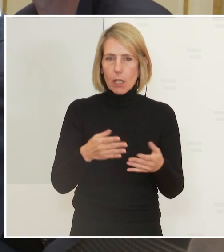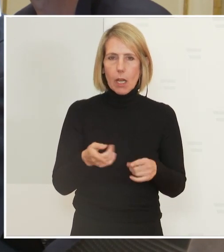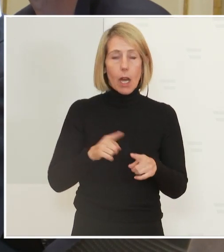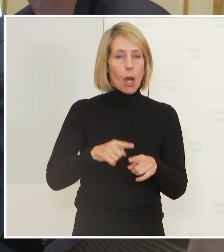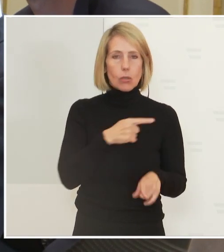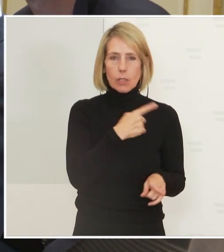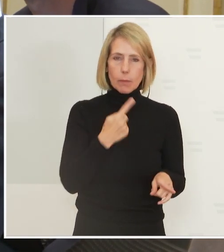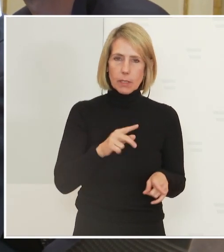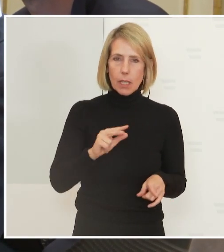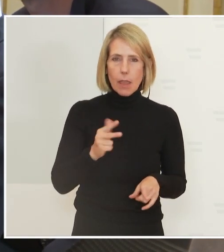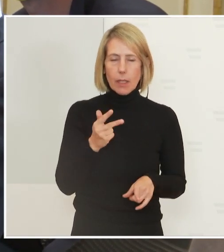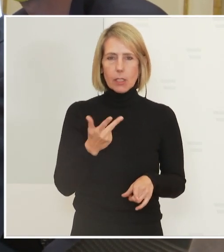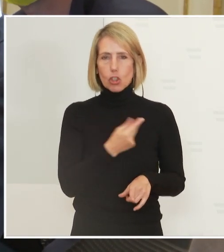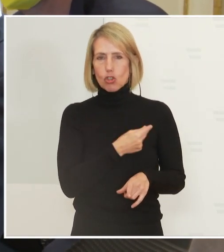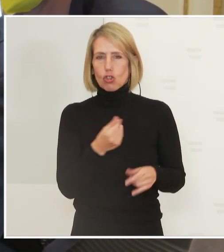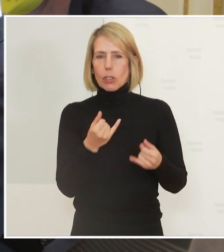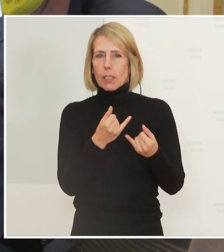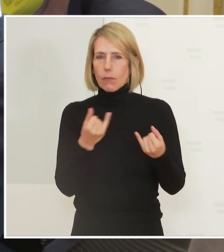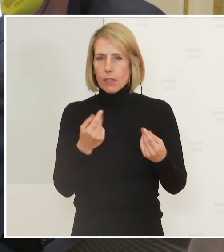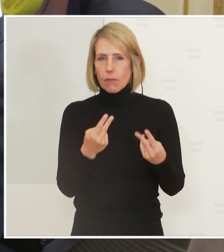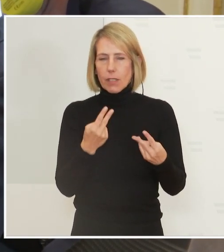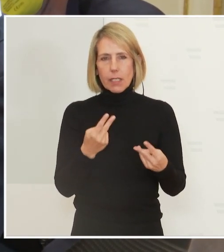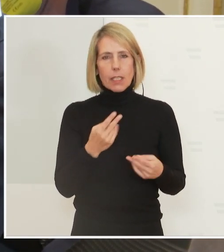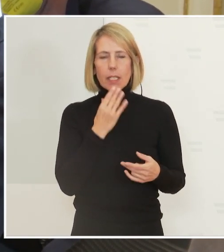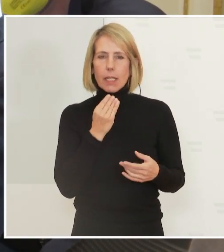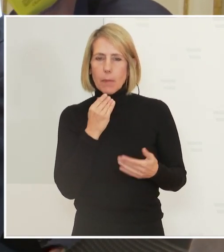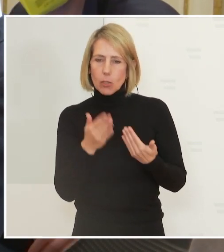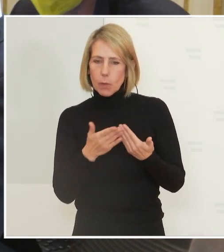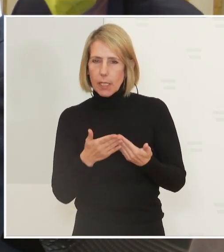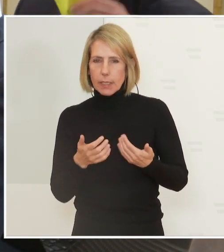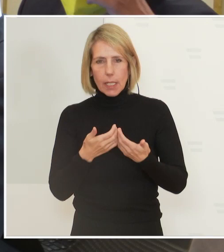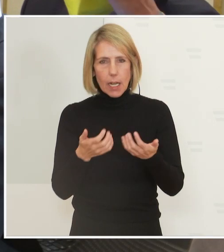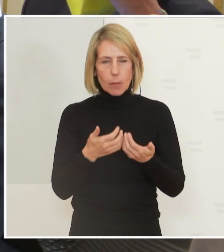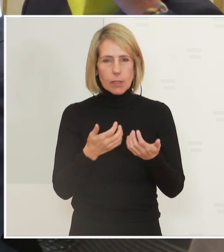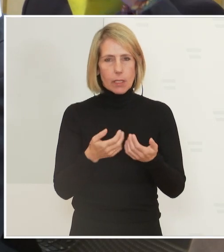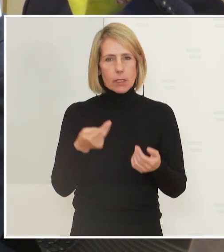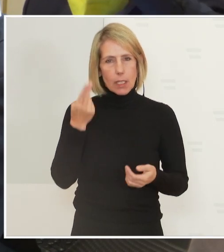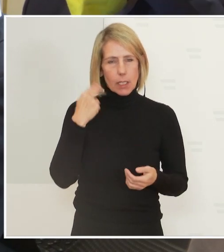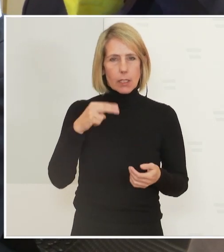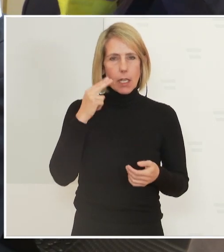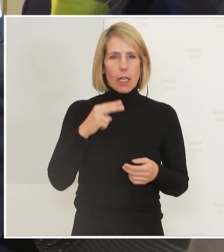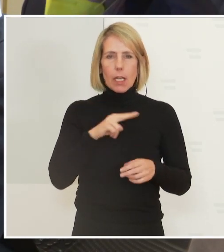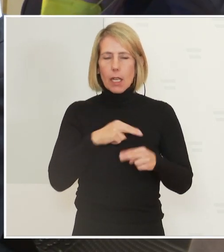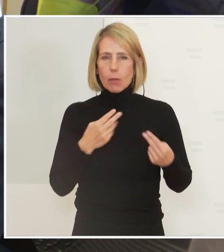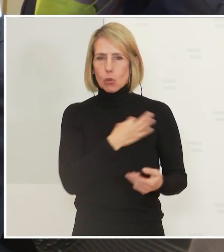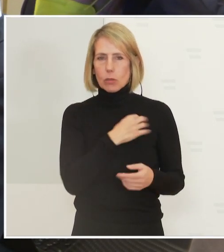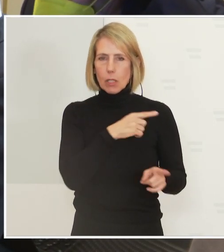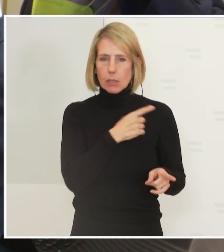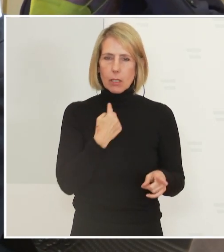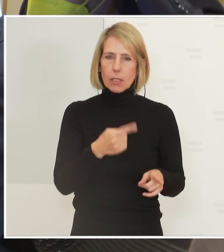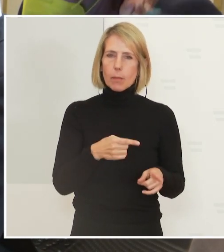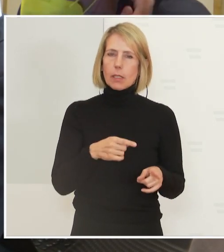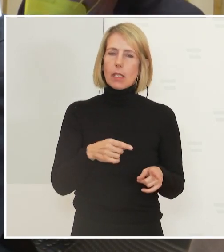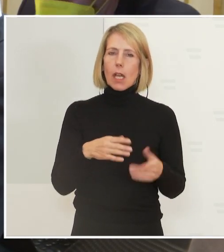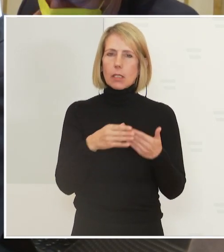Dr. Wagner hat angesprochen die Situation in Israel, was man daraus gelernt hat. Sie haben, Schallenberg, angesprochen, dass die Experten